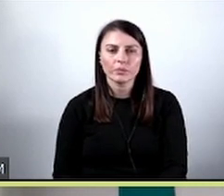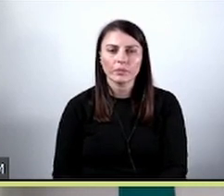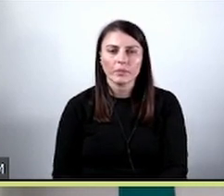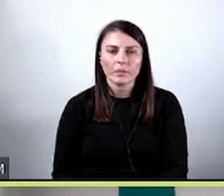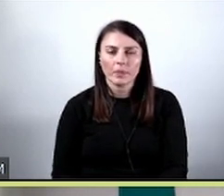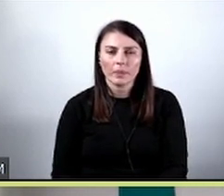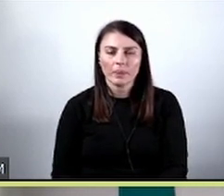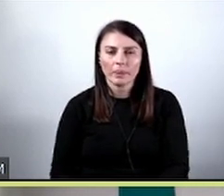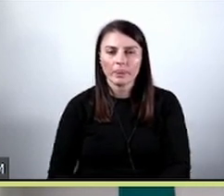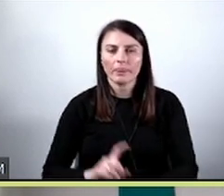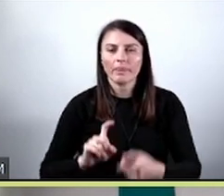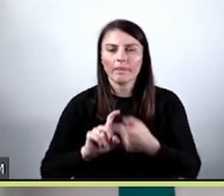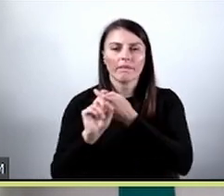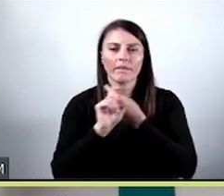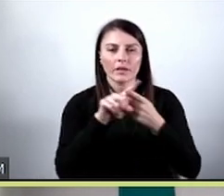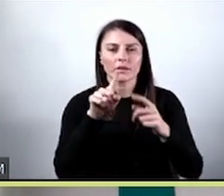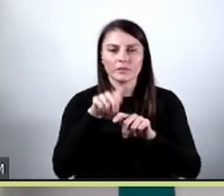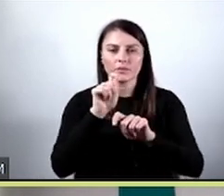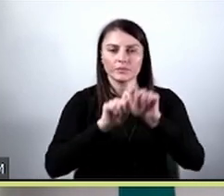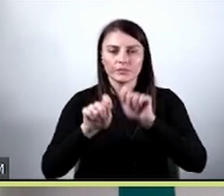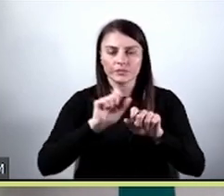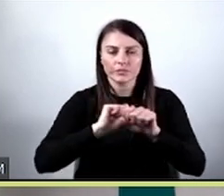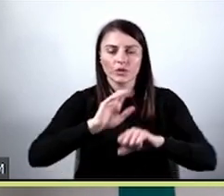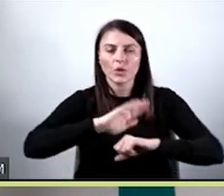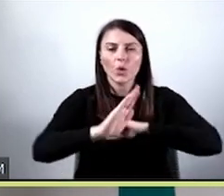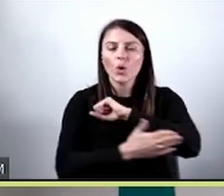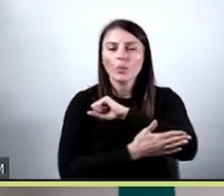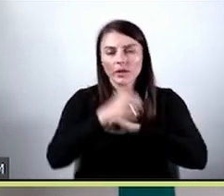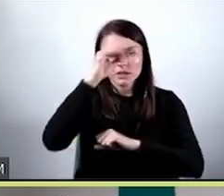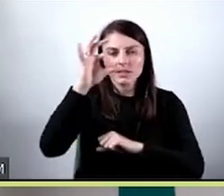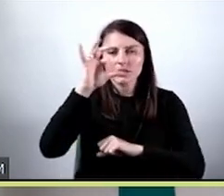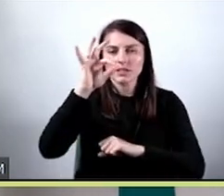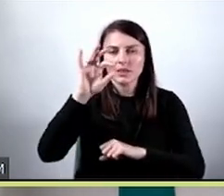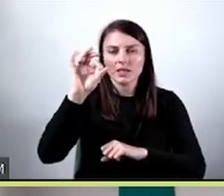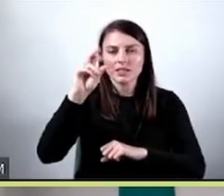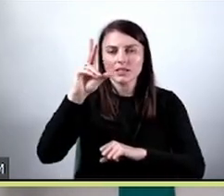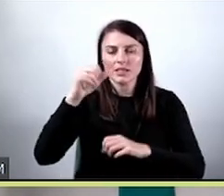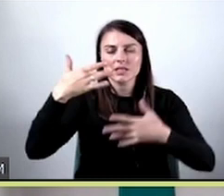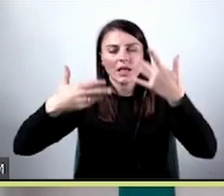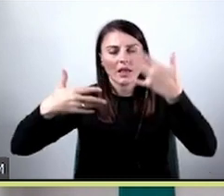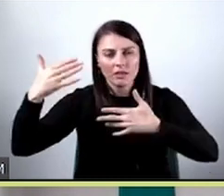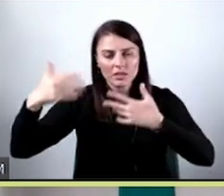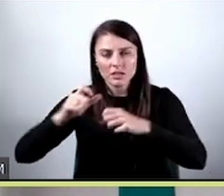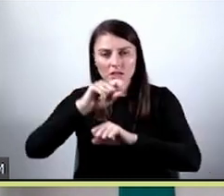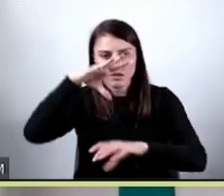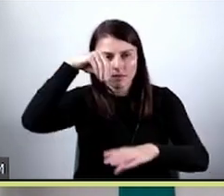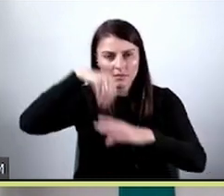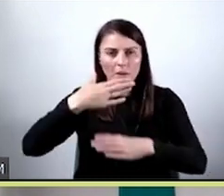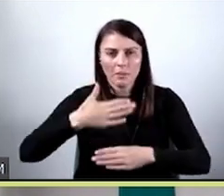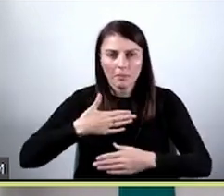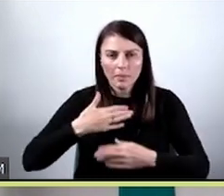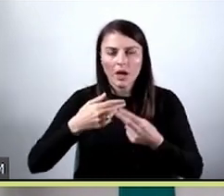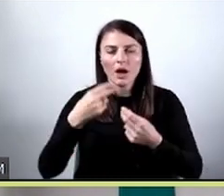W związku z tym, że są to rozwiązania oparte na statystyce, musimy też używać miar, które odnoszą się do statystyki.